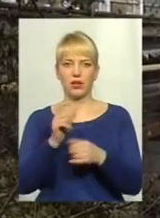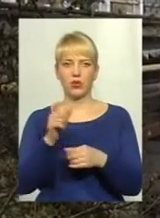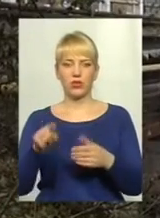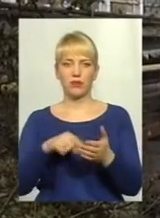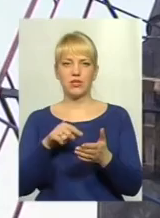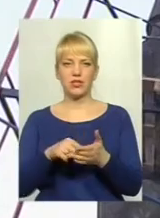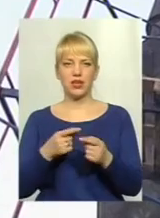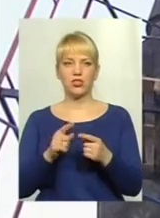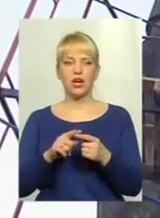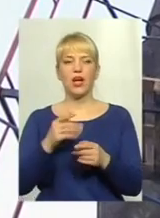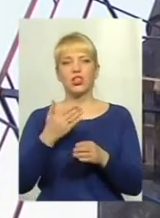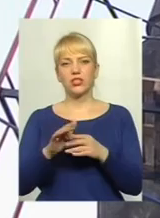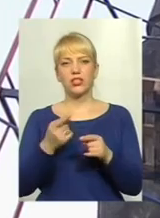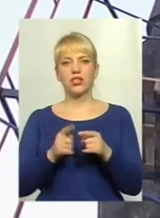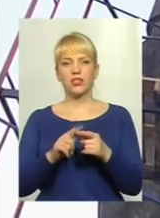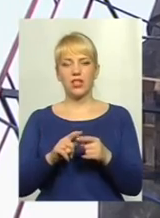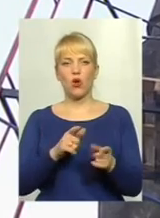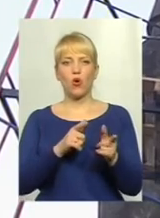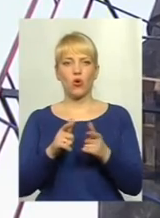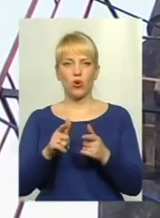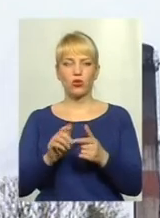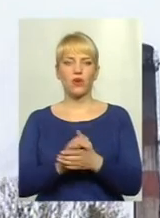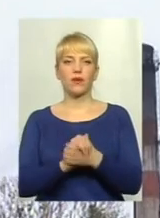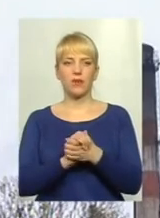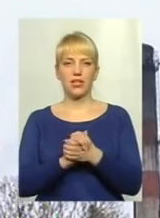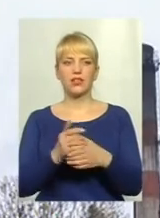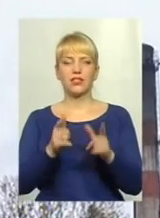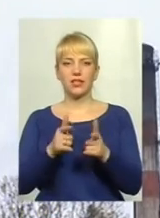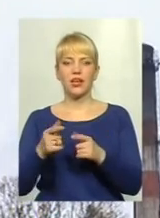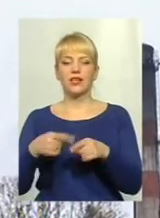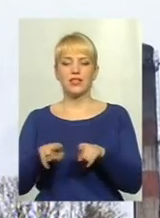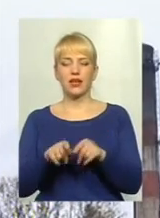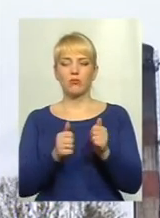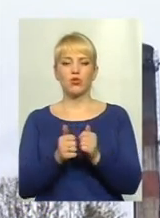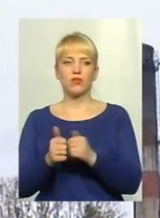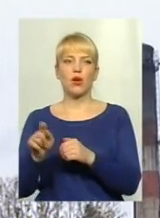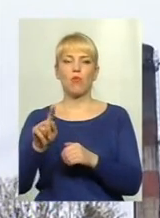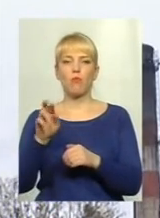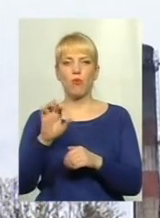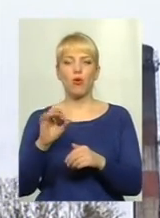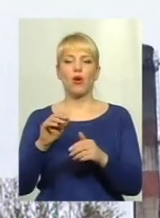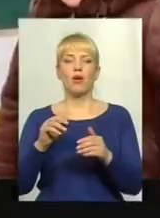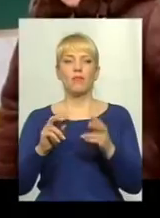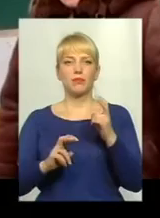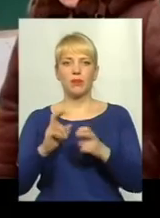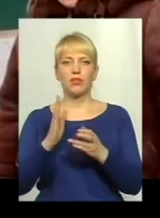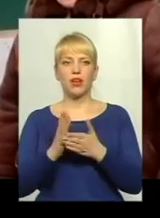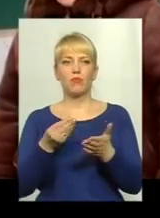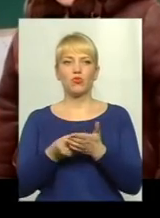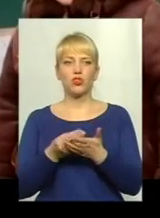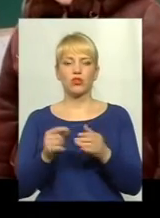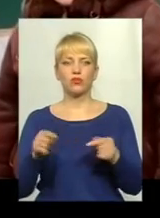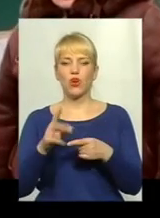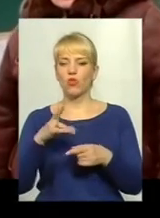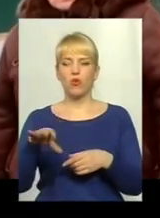Частина з них готові миритися з таким сусідством, бо підприємство є бюджетуутворюючим. Проте не всі. Чимало